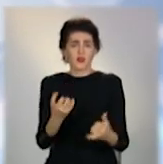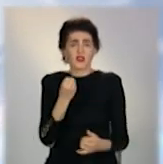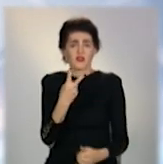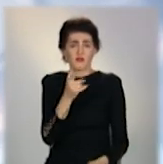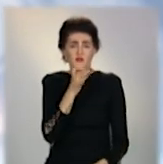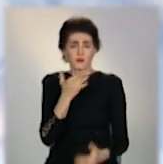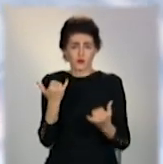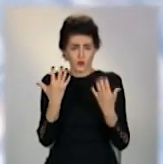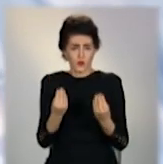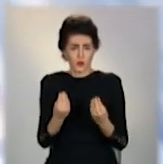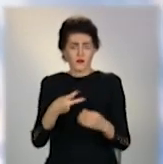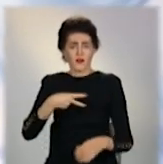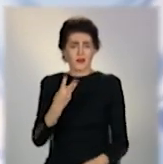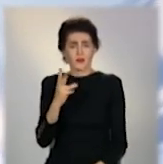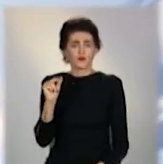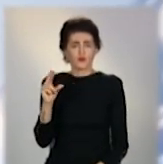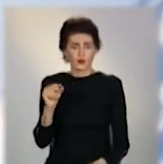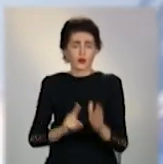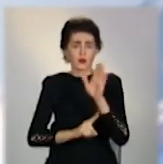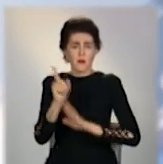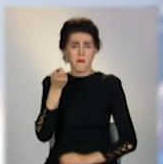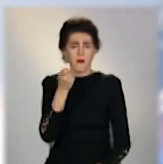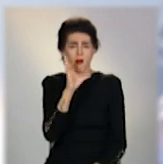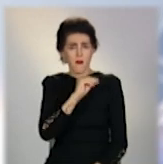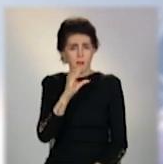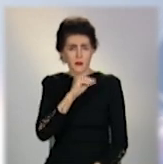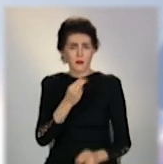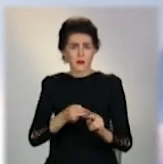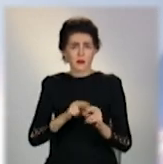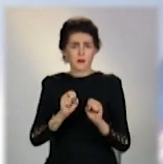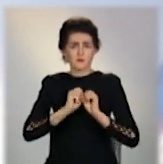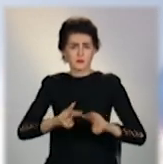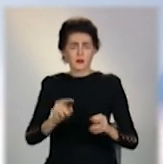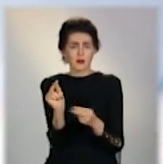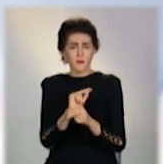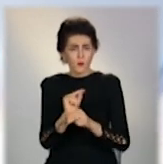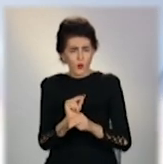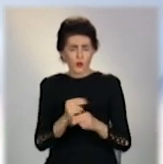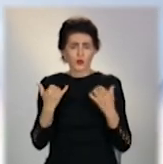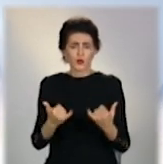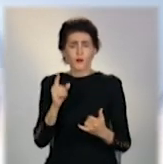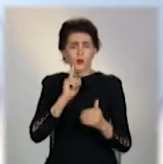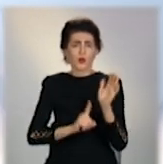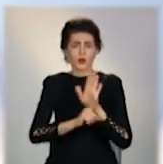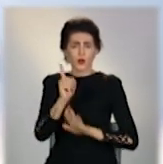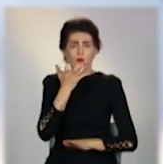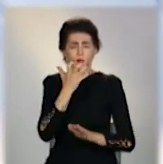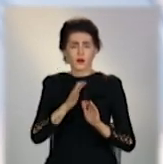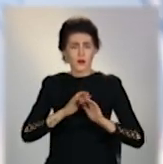сьогодні, 23 числа, нам вдалося среклідувати цей порив. В даний момент теплоноситель